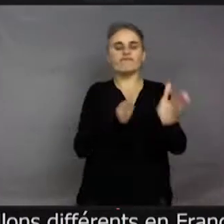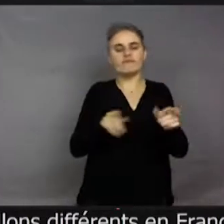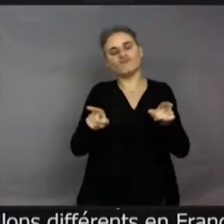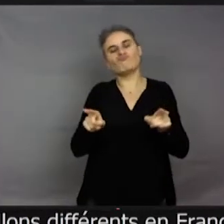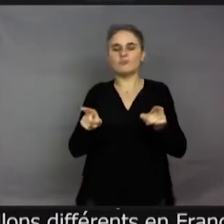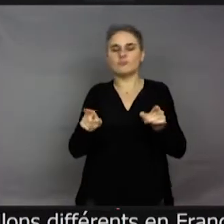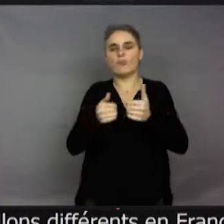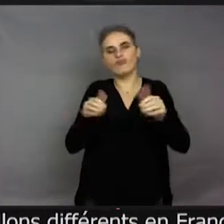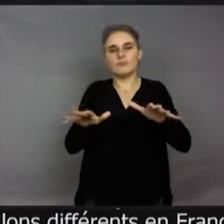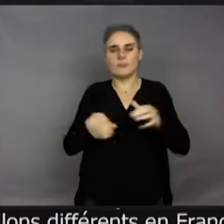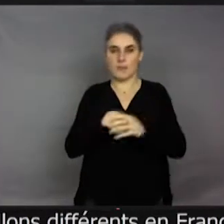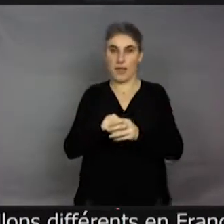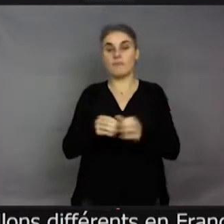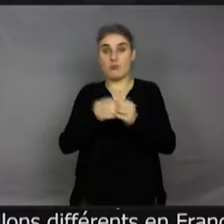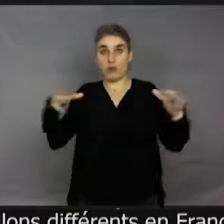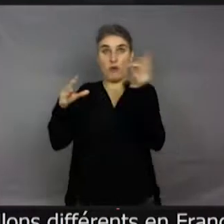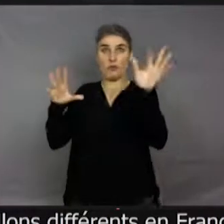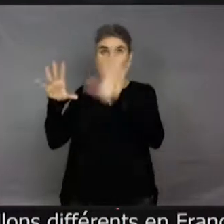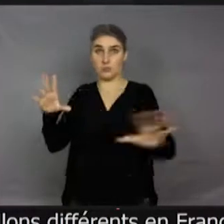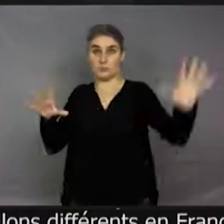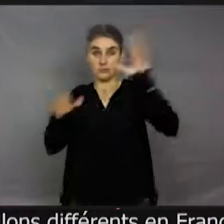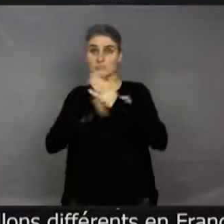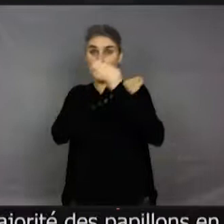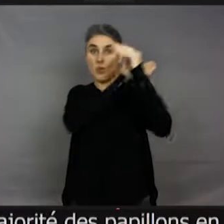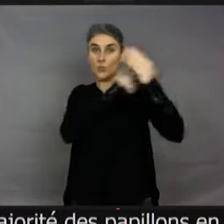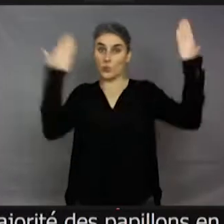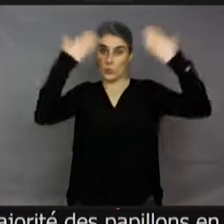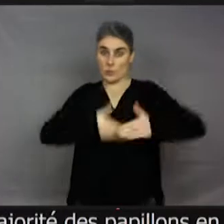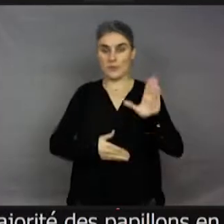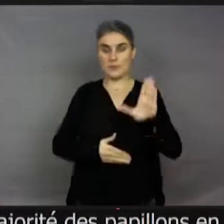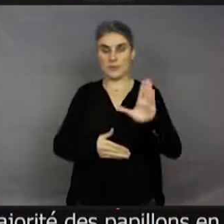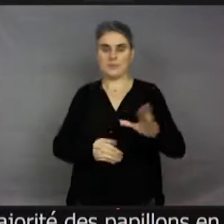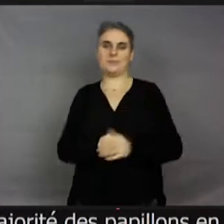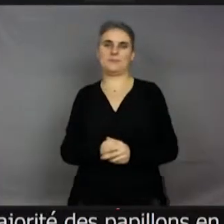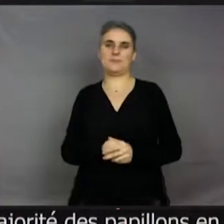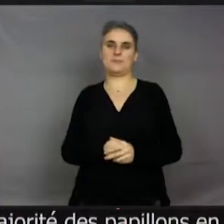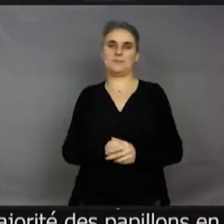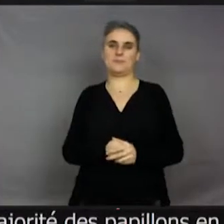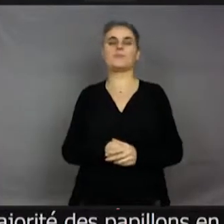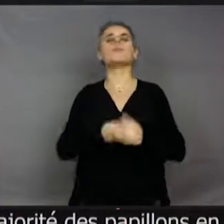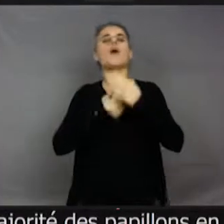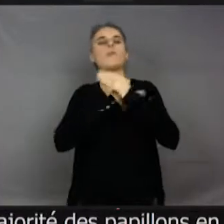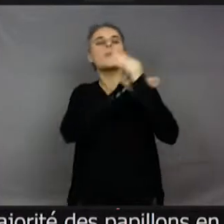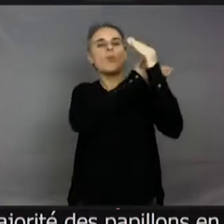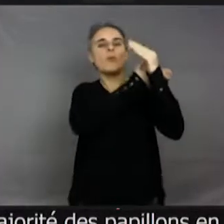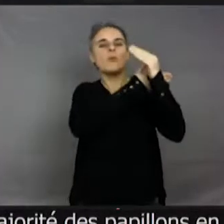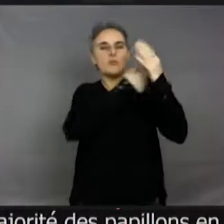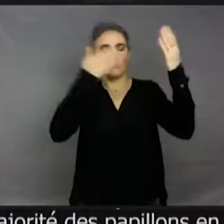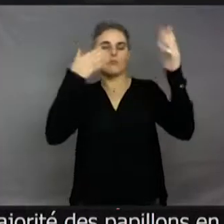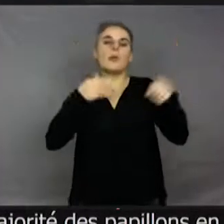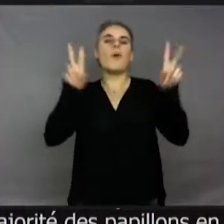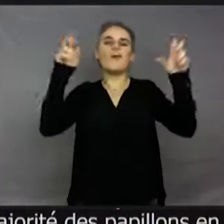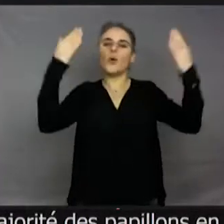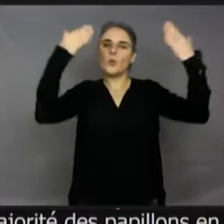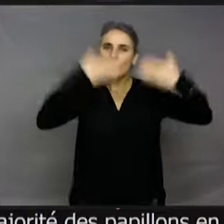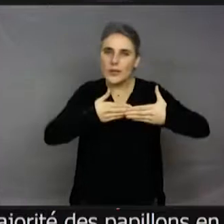France sont des papillons plutôt nocturnes, qui vivent plutôt la nuit. Même s'il y a plein de papillons classés dans les papillons de nuit qui vivent de jour, comme par exemple les sphinx, ou ces